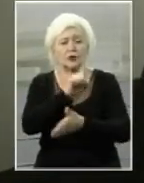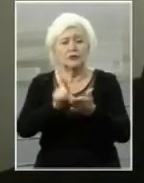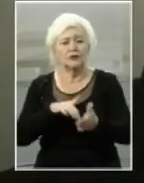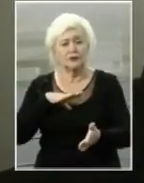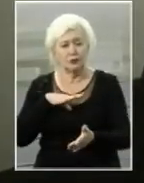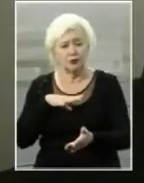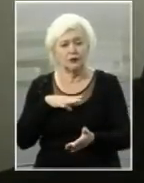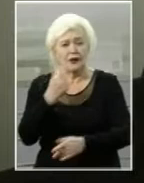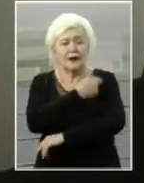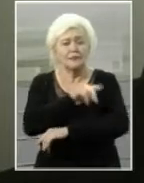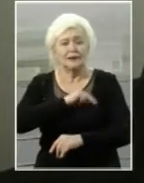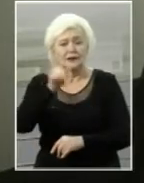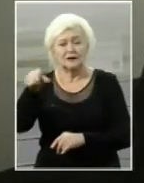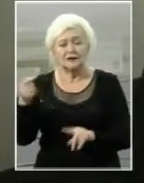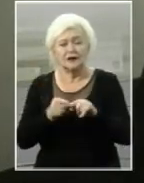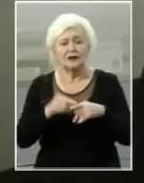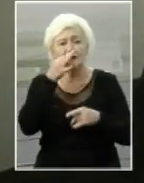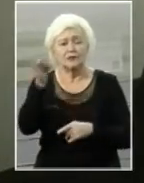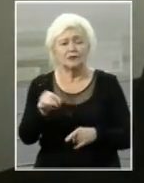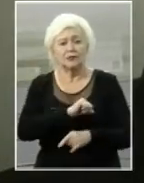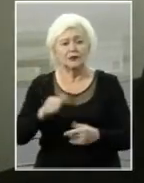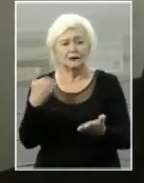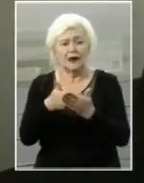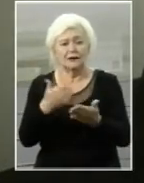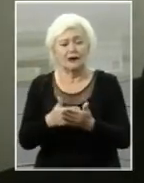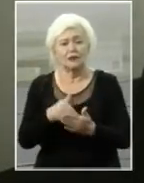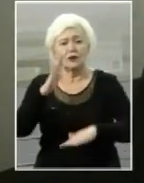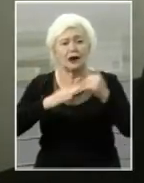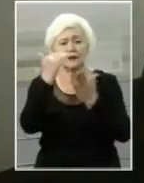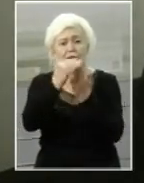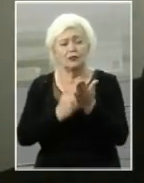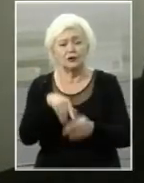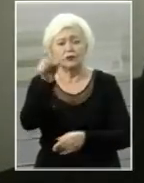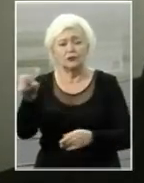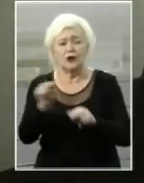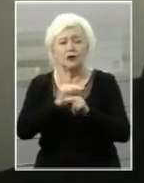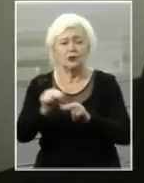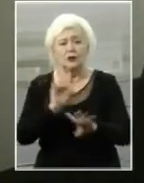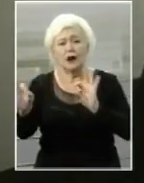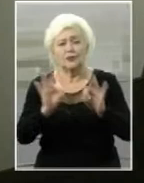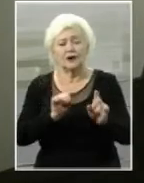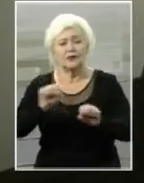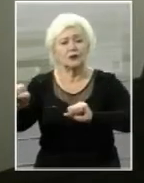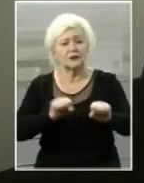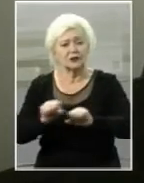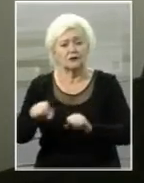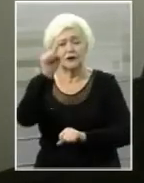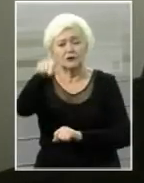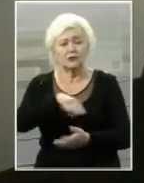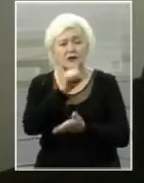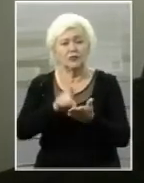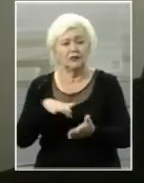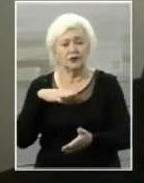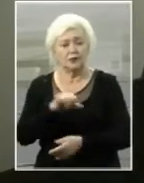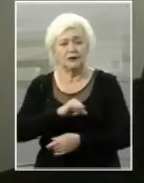медпрацівник, який відповідає саме за дану категорію громадян, за лікування, щоб правильно скерувати. Тобто, це повинна